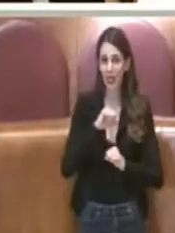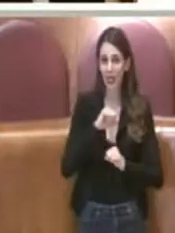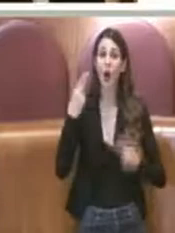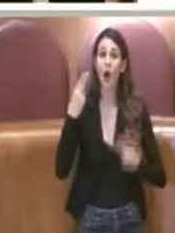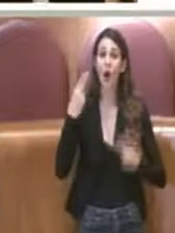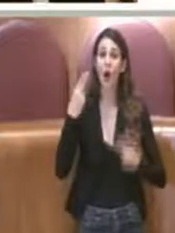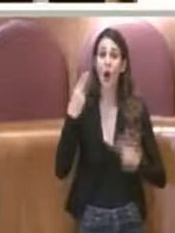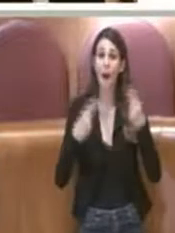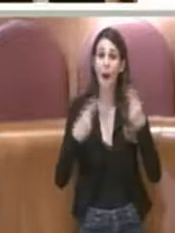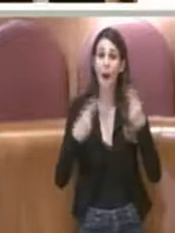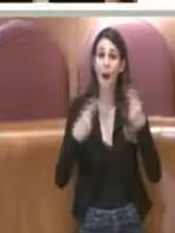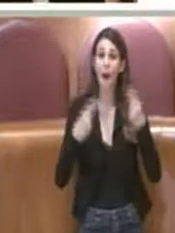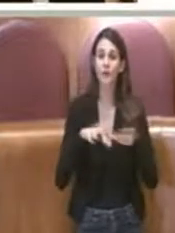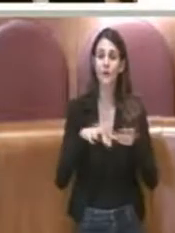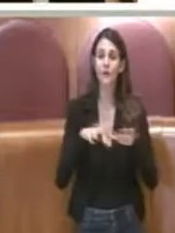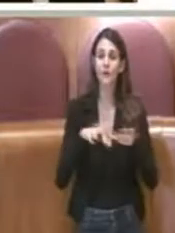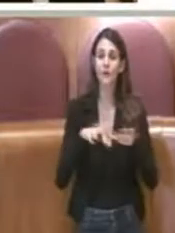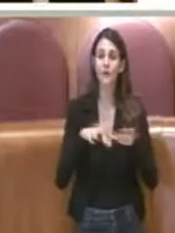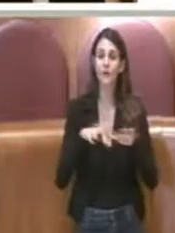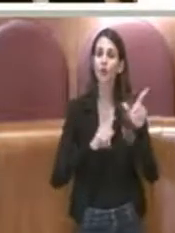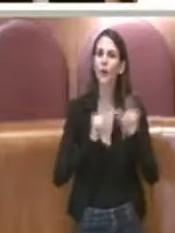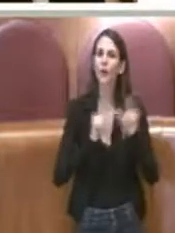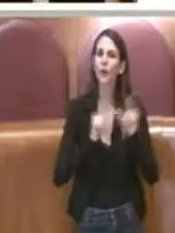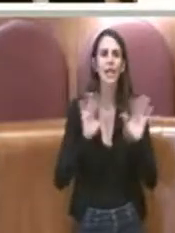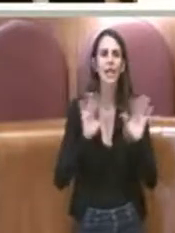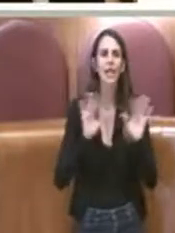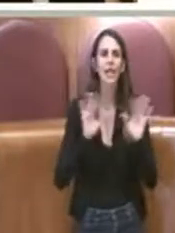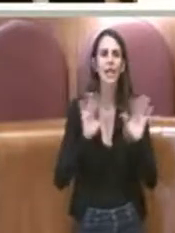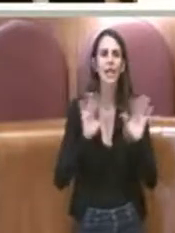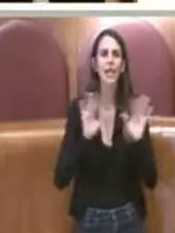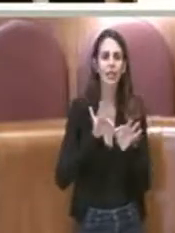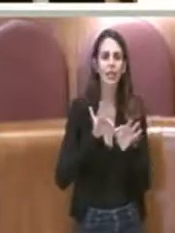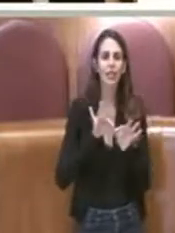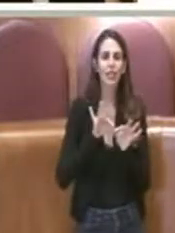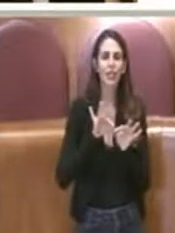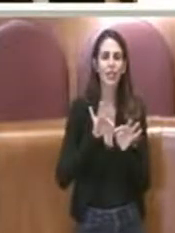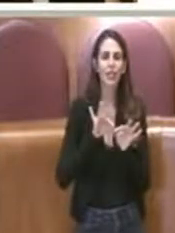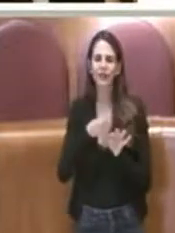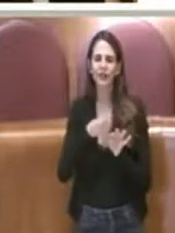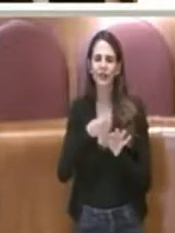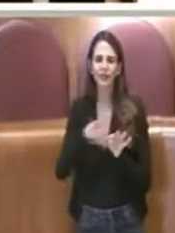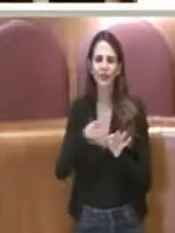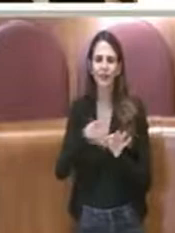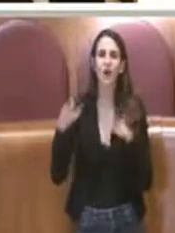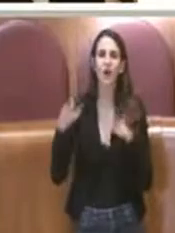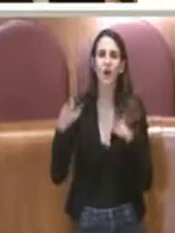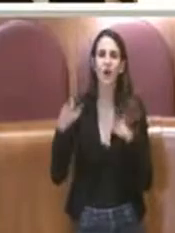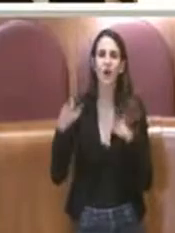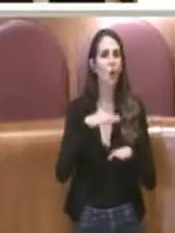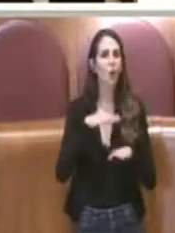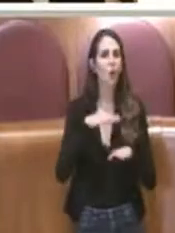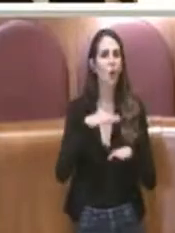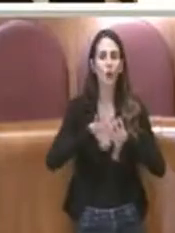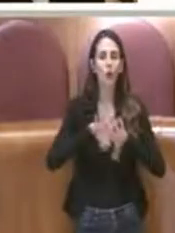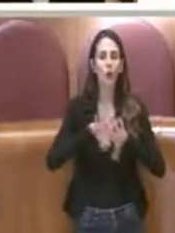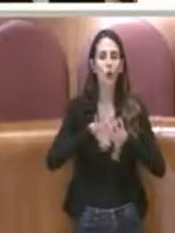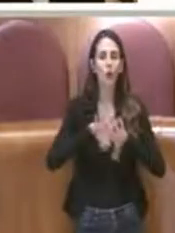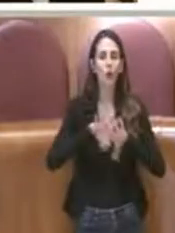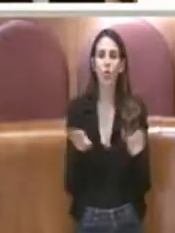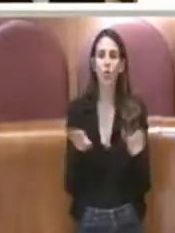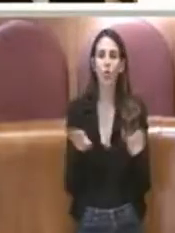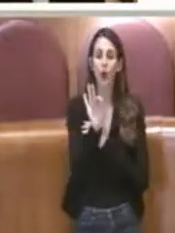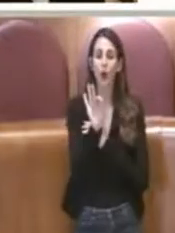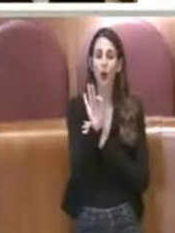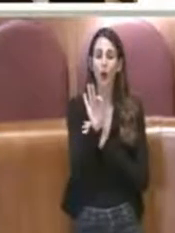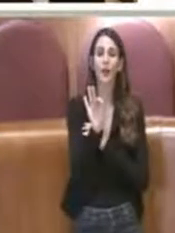amministrazione abbia messo in campo tutte le misure per poter ridurre drasticamente al...